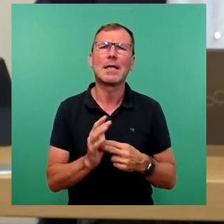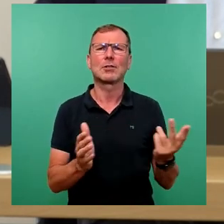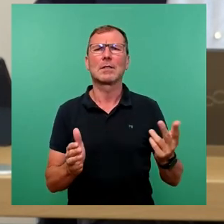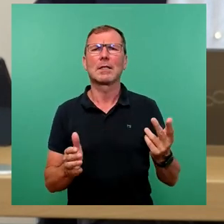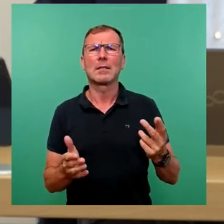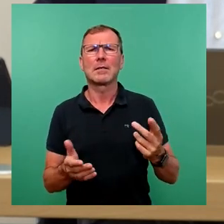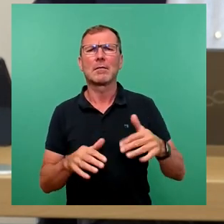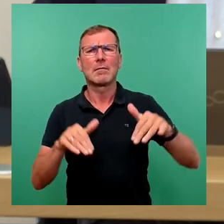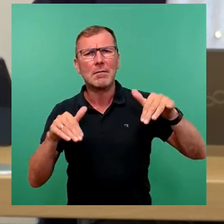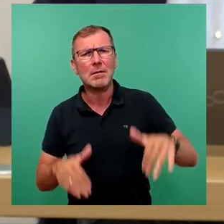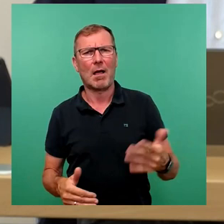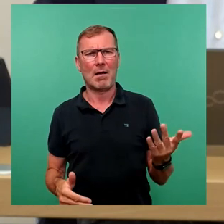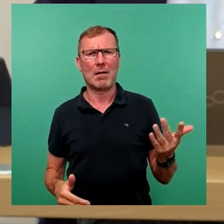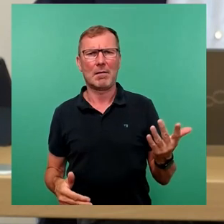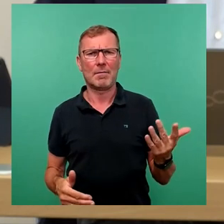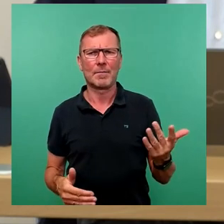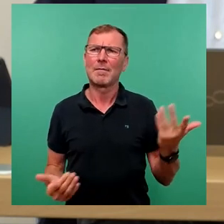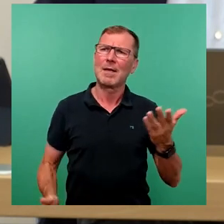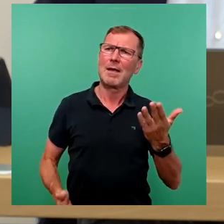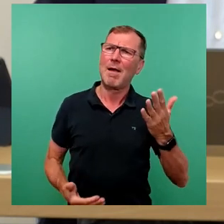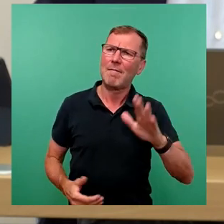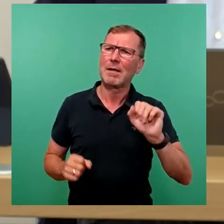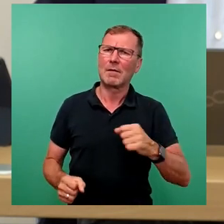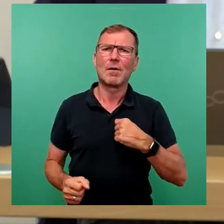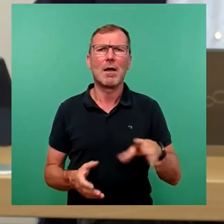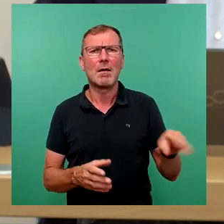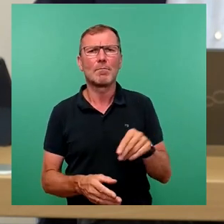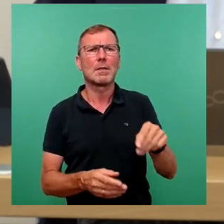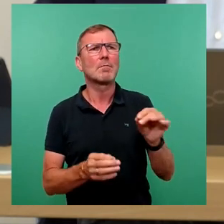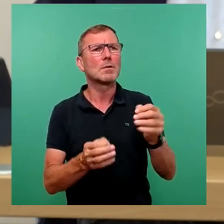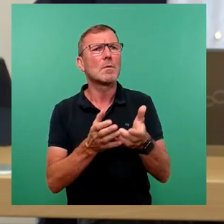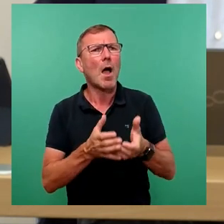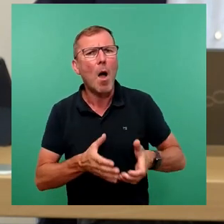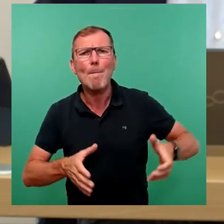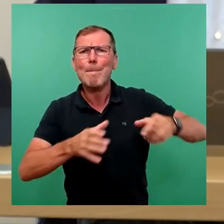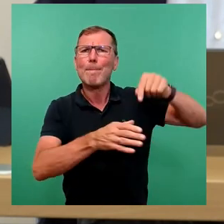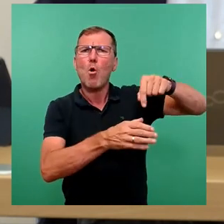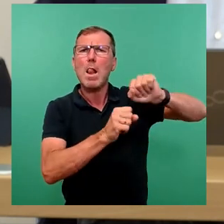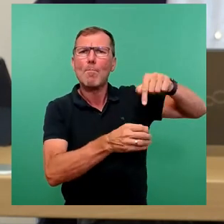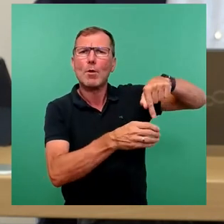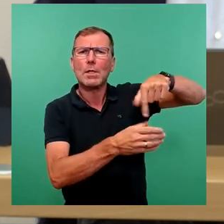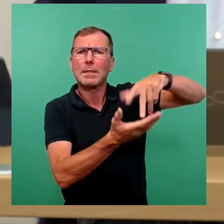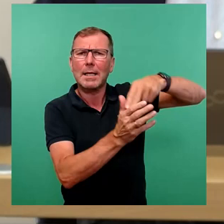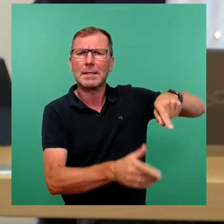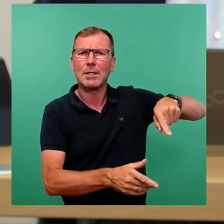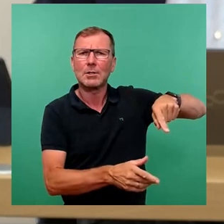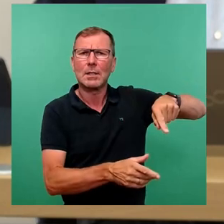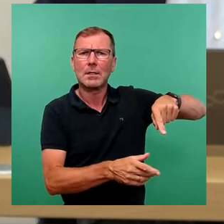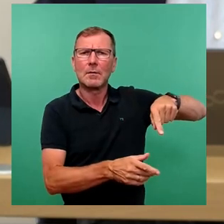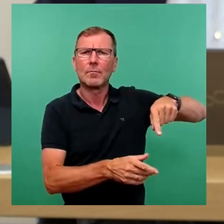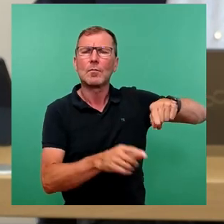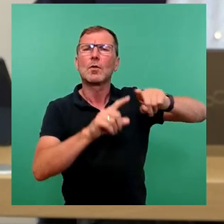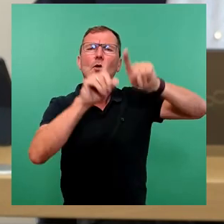zugelegt. Wie weit können wir mit einem Pool von Möglichkeiten, die wir haben, vom Schild